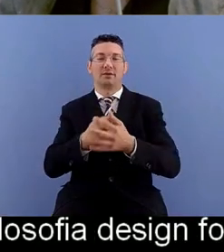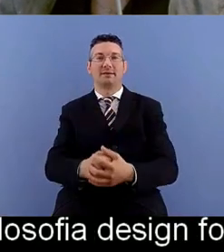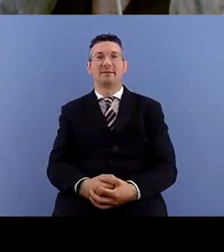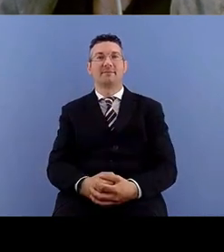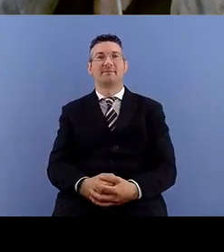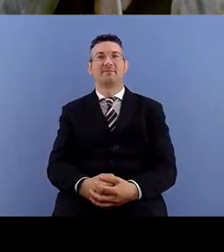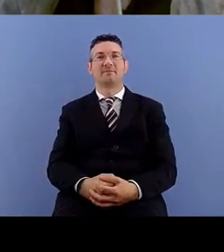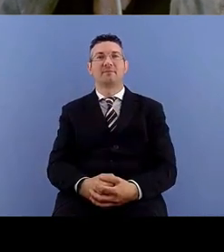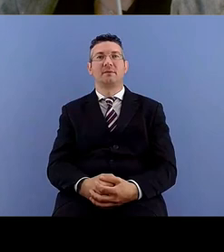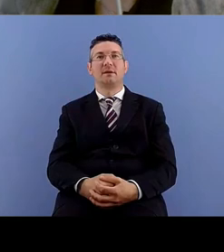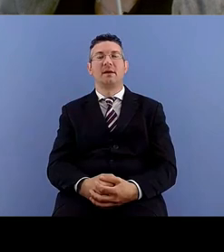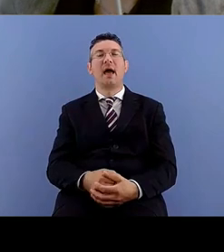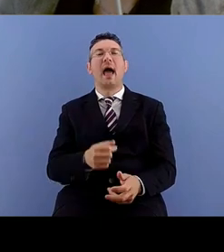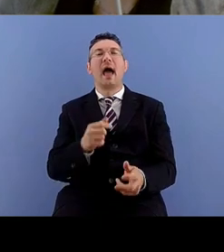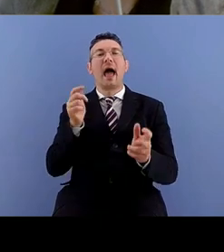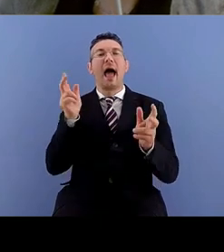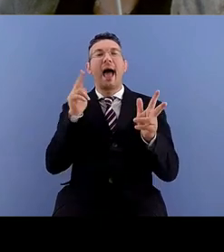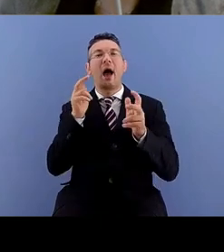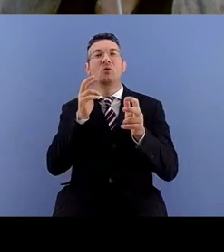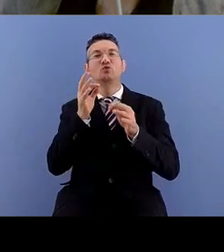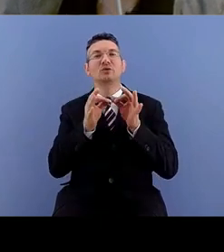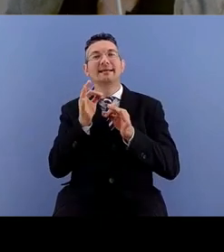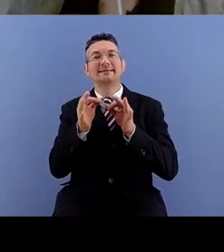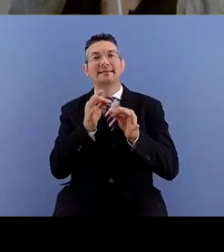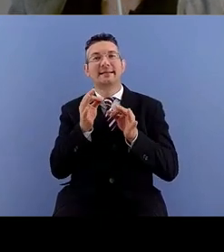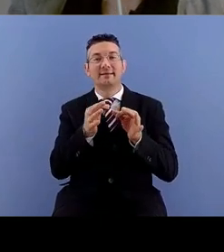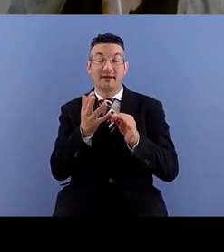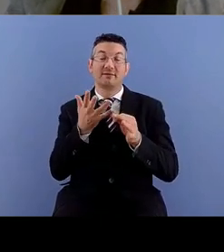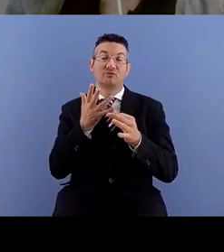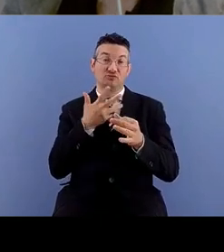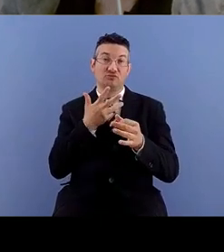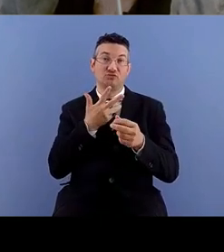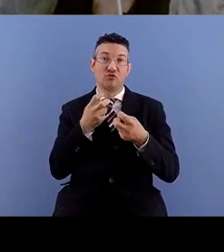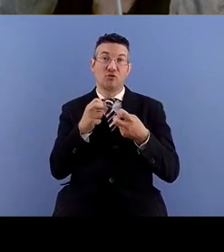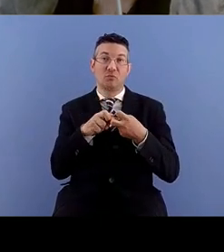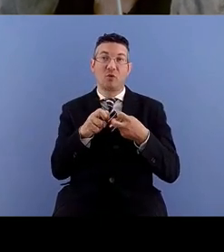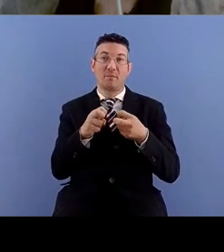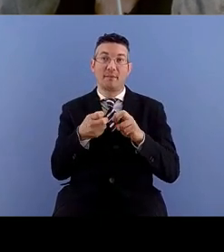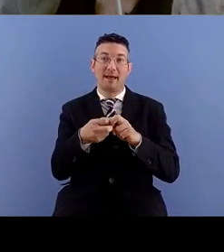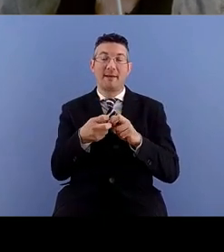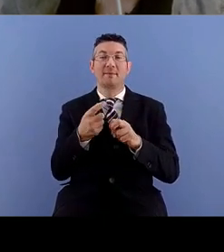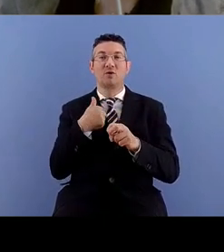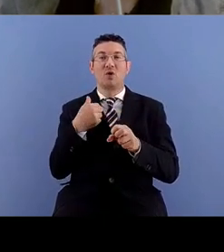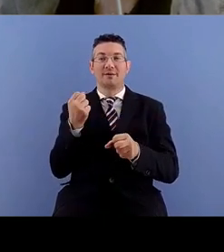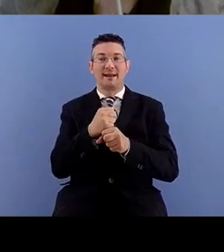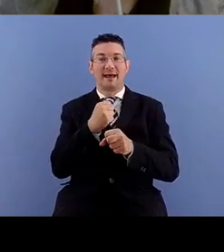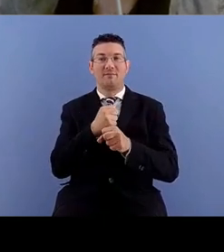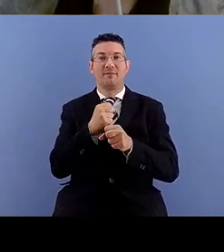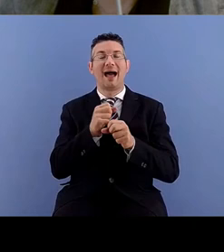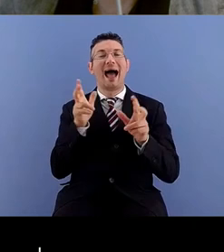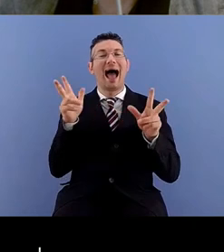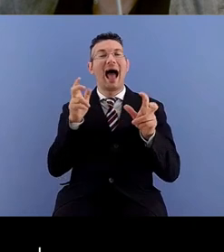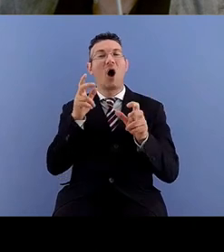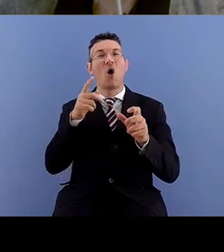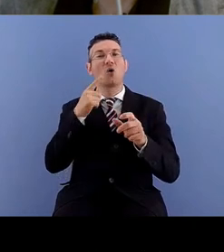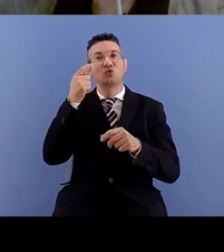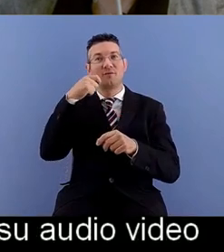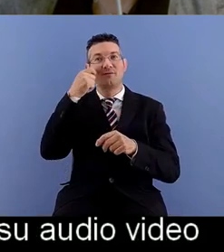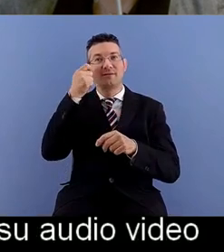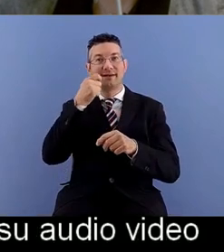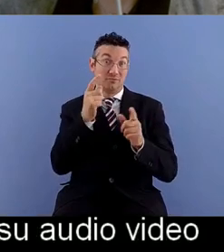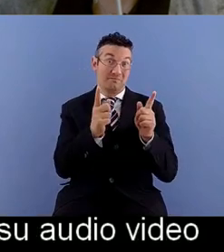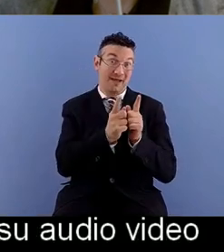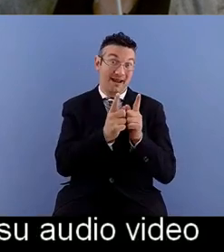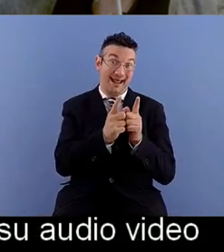audiodescrivere enuncio quelli che sono i problemi considerate che noi lavoriamo su audio video che sono di breve durata per cui sono